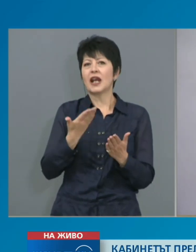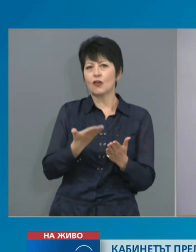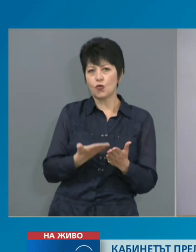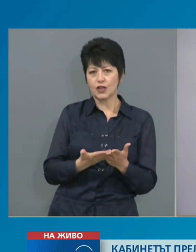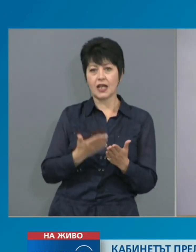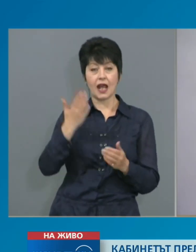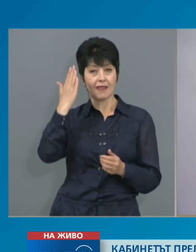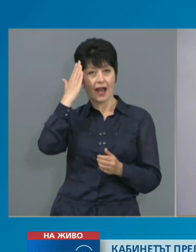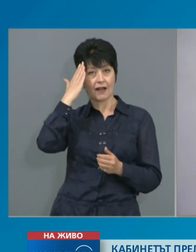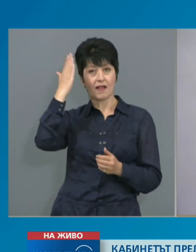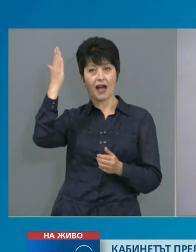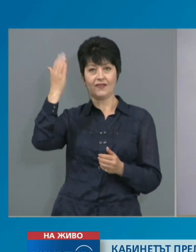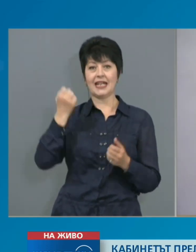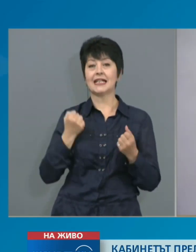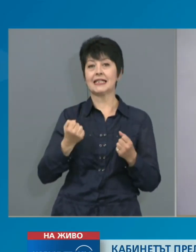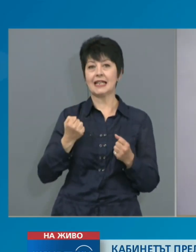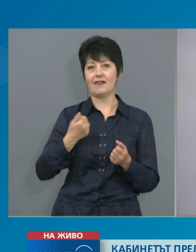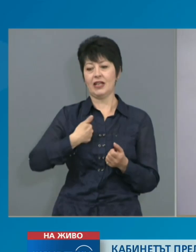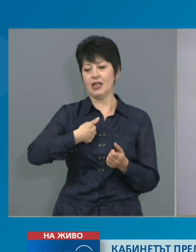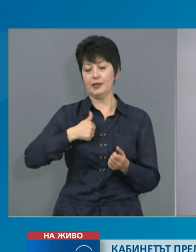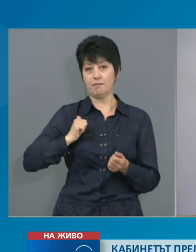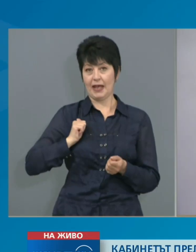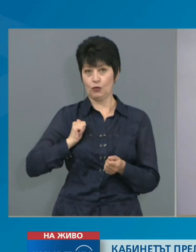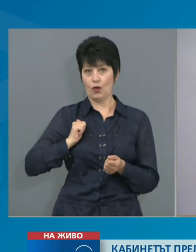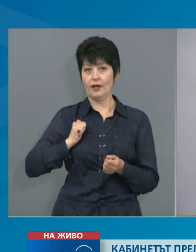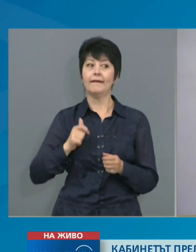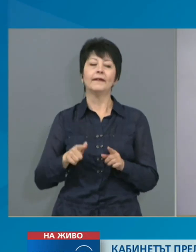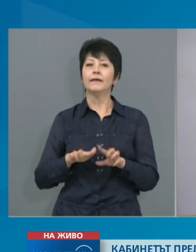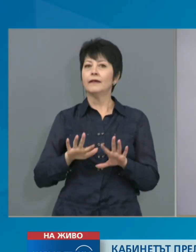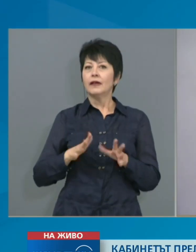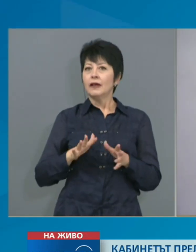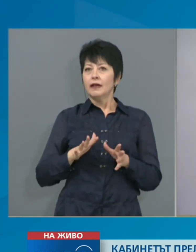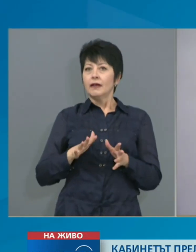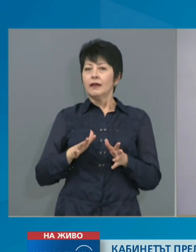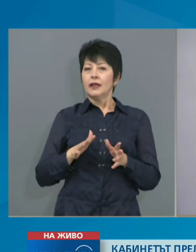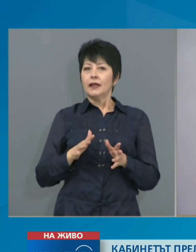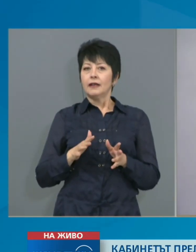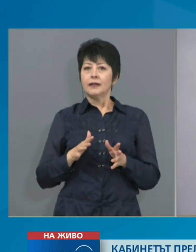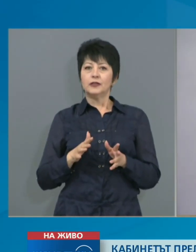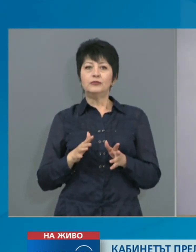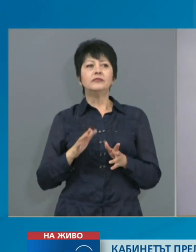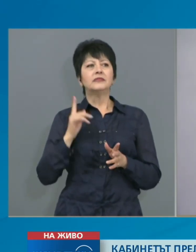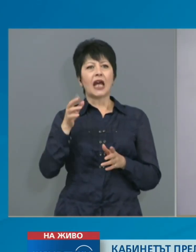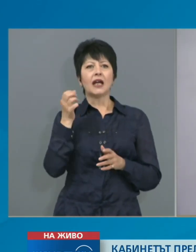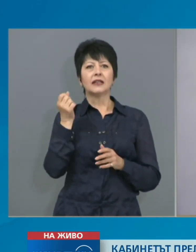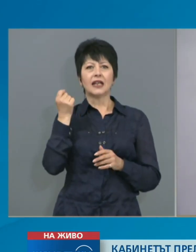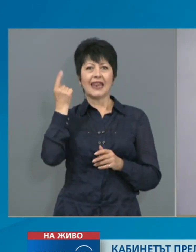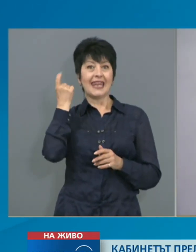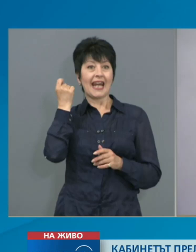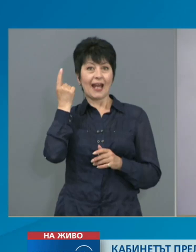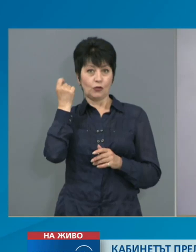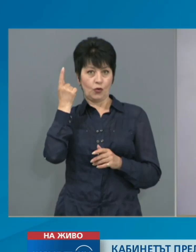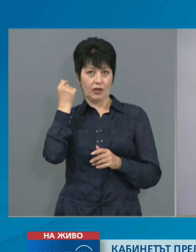държавен здравен инспектор или на директора на